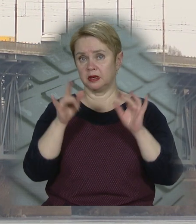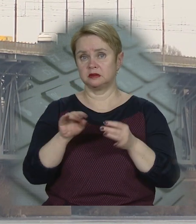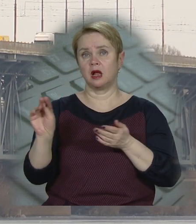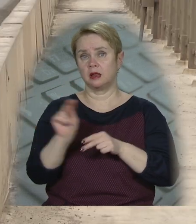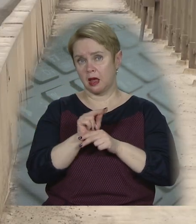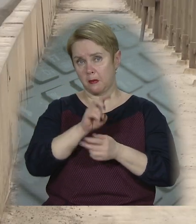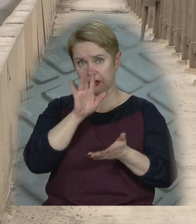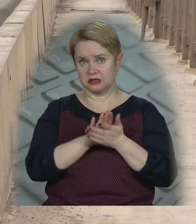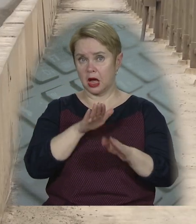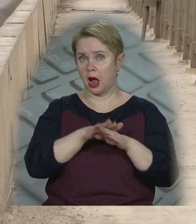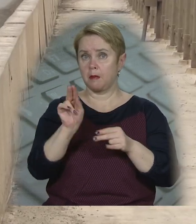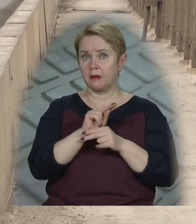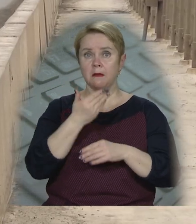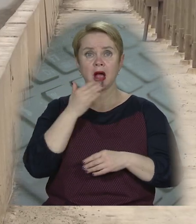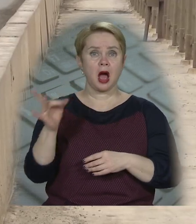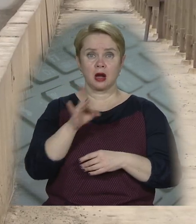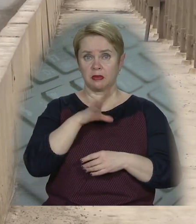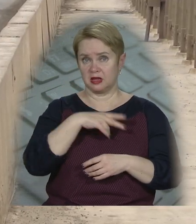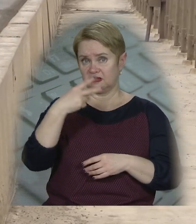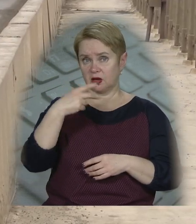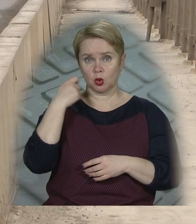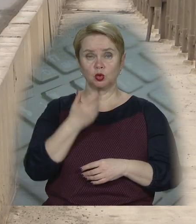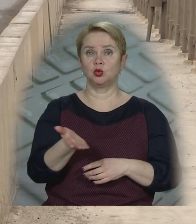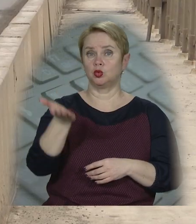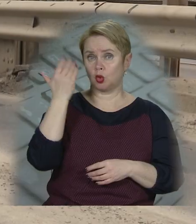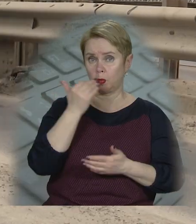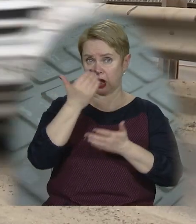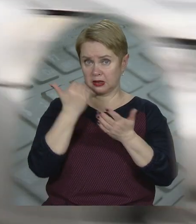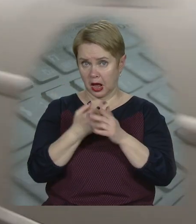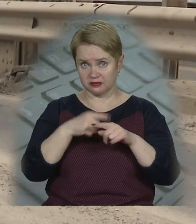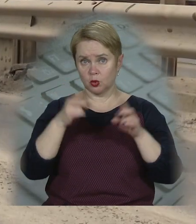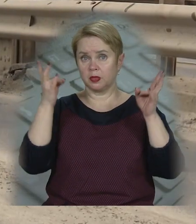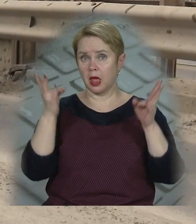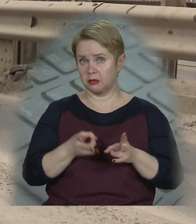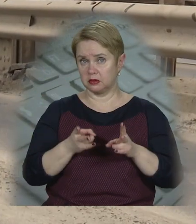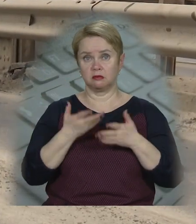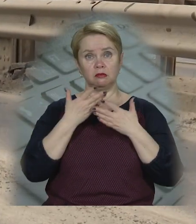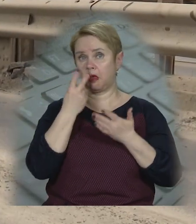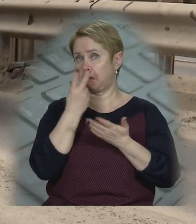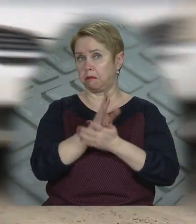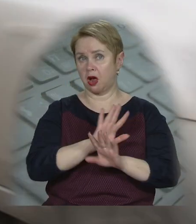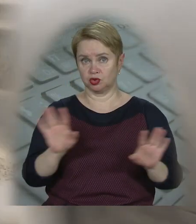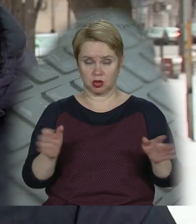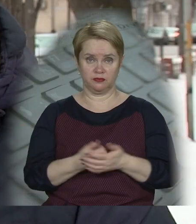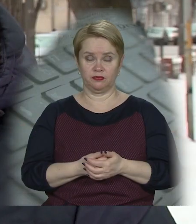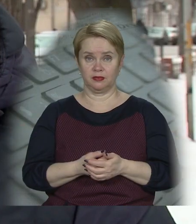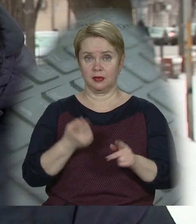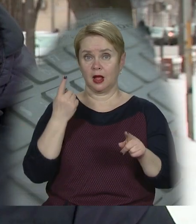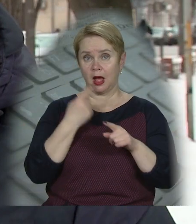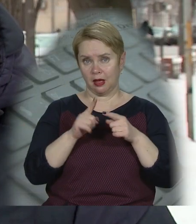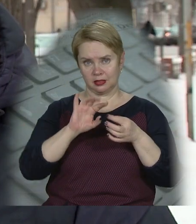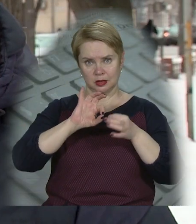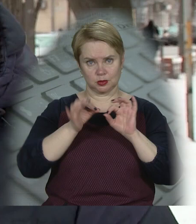латають постійно. Кап ремонт останній раз проводили 20 років тому. Наразі у цьому необхідності не бачать. Це